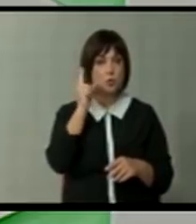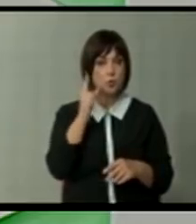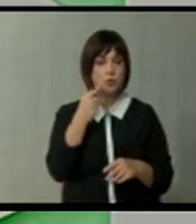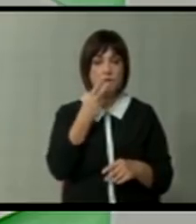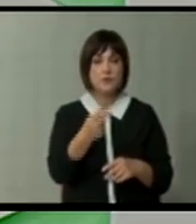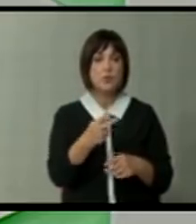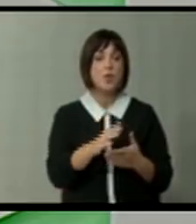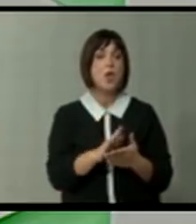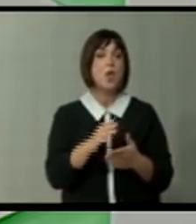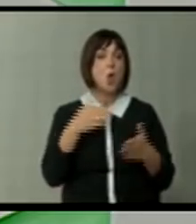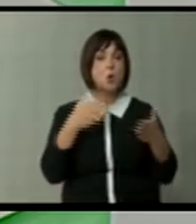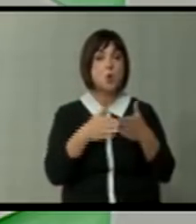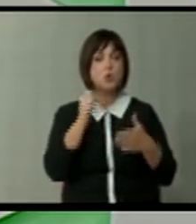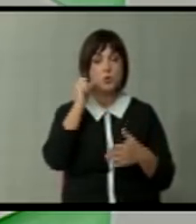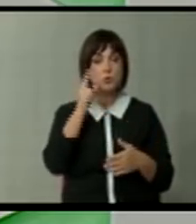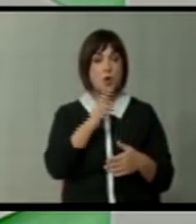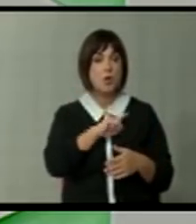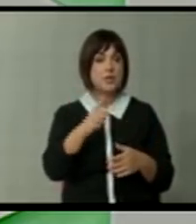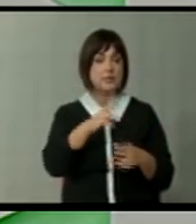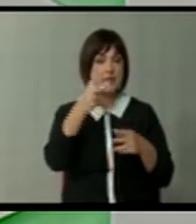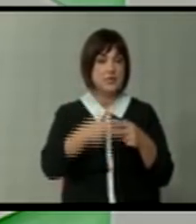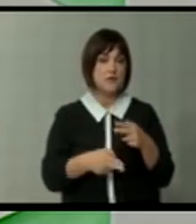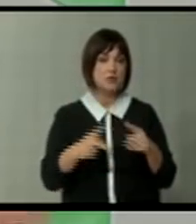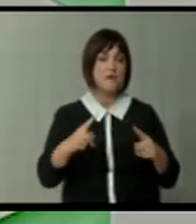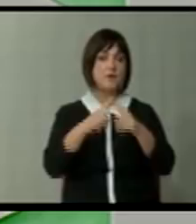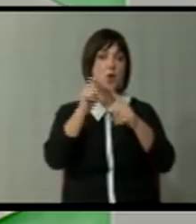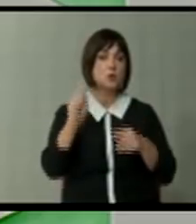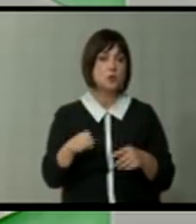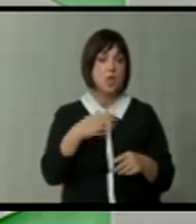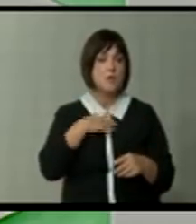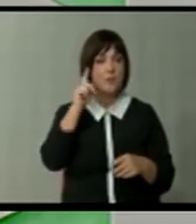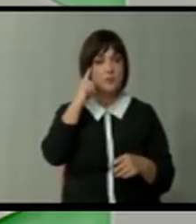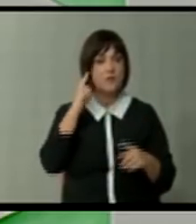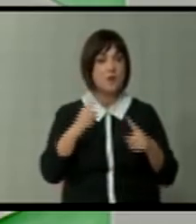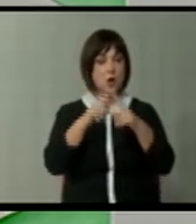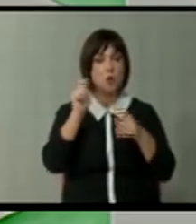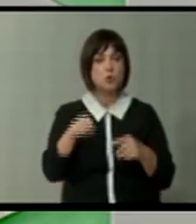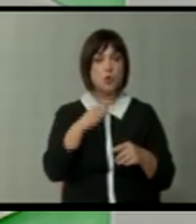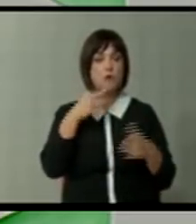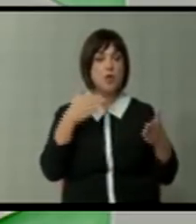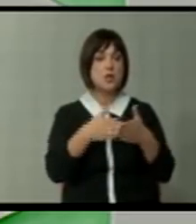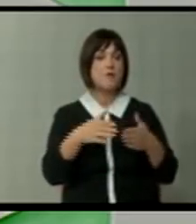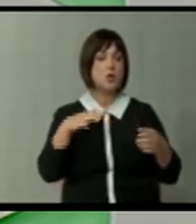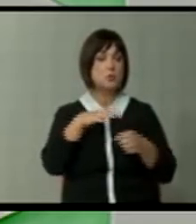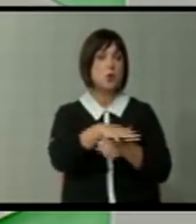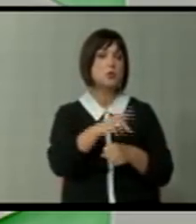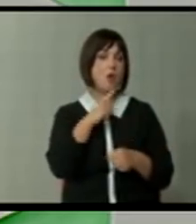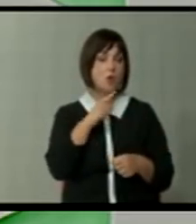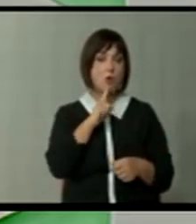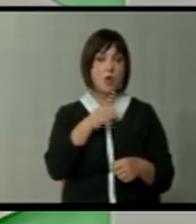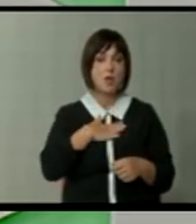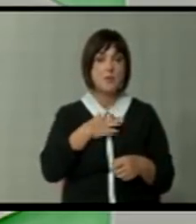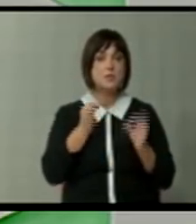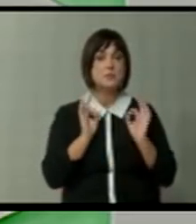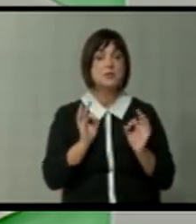споменуваат и конкретни случаи кои што не се завршени на Врховен суд. Имаме начално мислење од Врховниот суд кој што оди во директна спротивност со тоа што го имаме